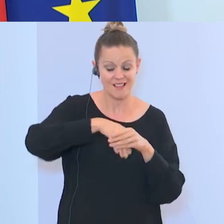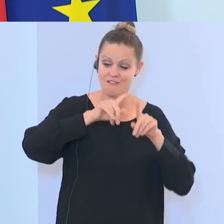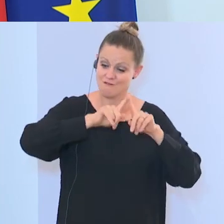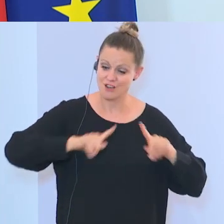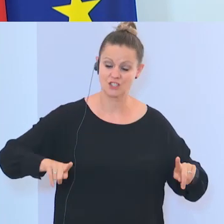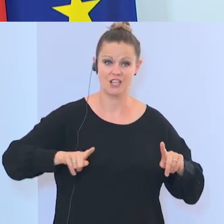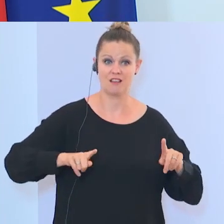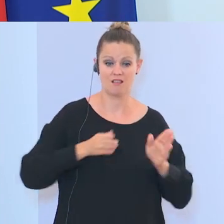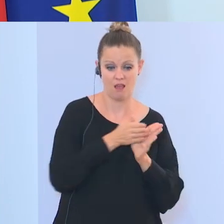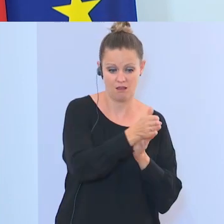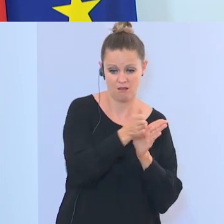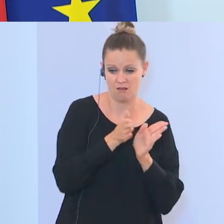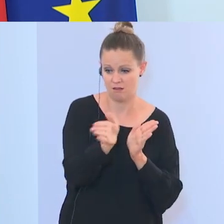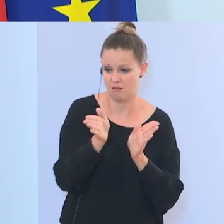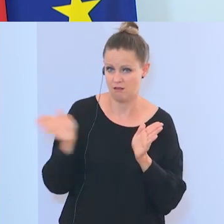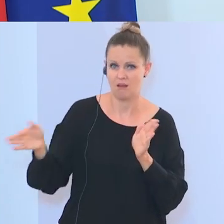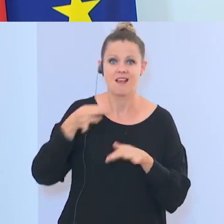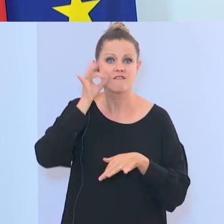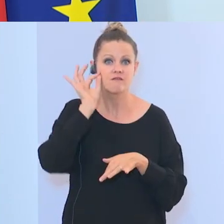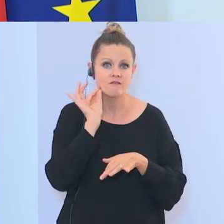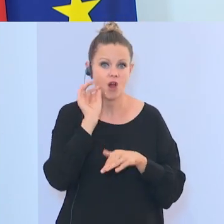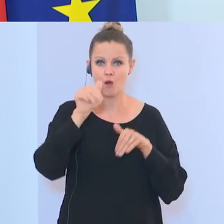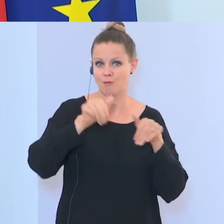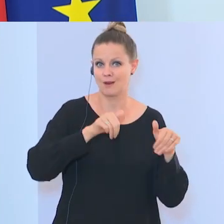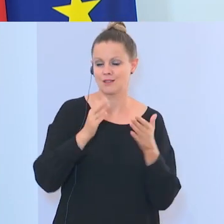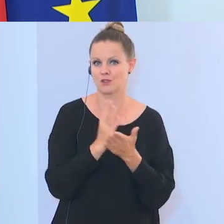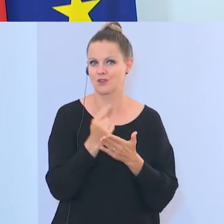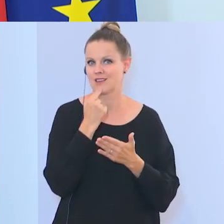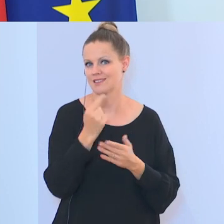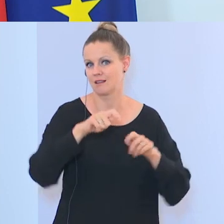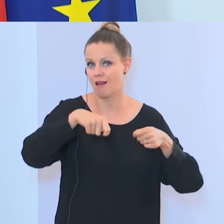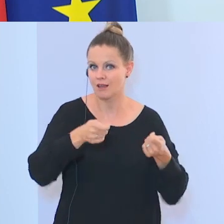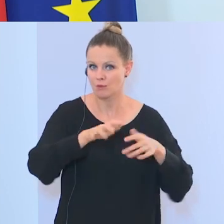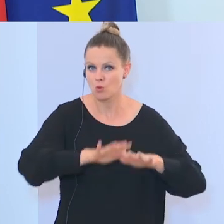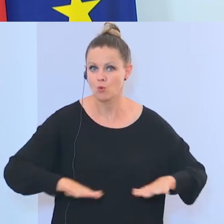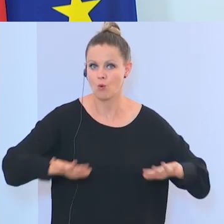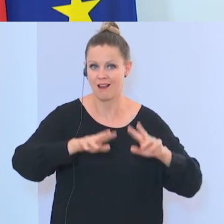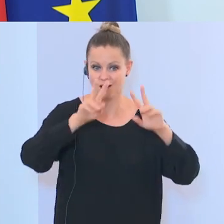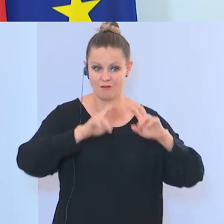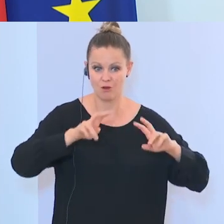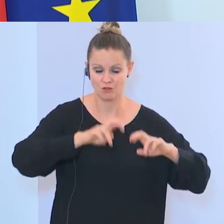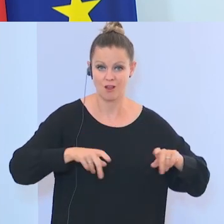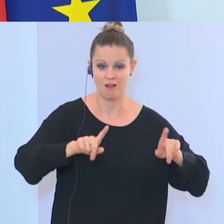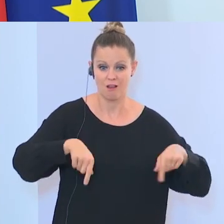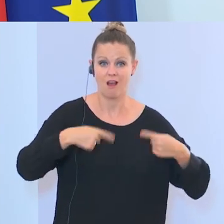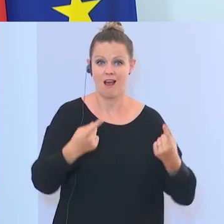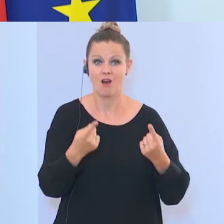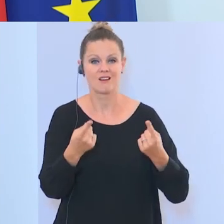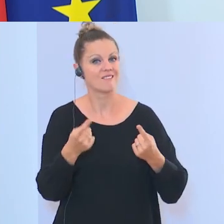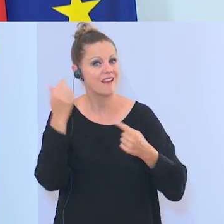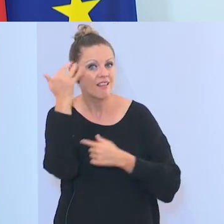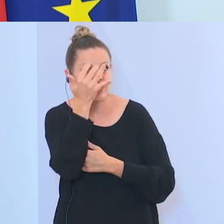Ministerin hat ja erwähnt, es gibt ja die Grundlagenforschung, die Dimension der theoretischen